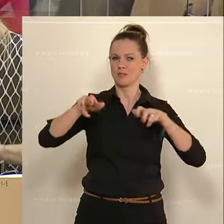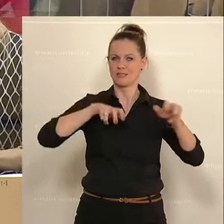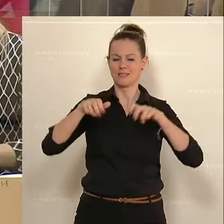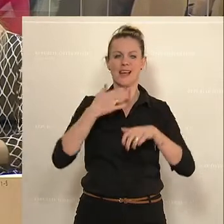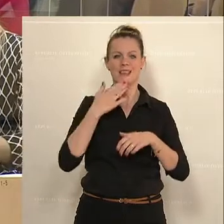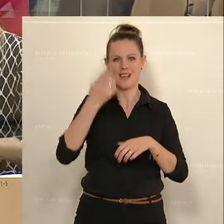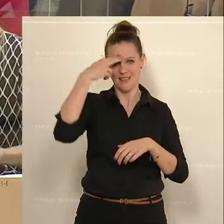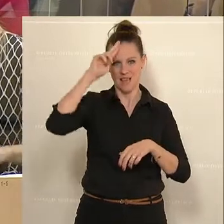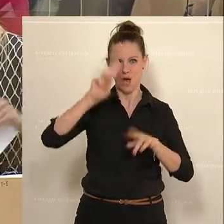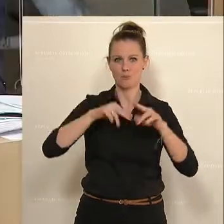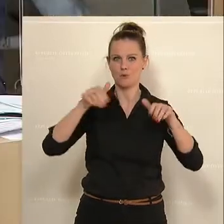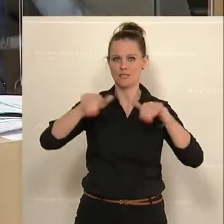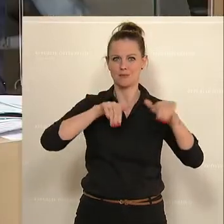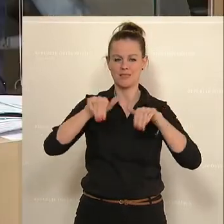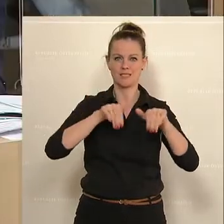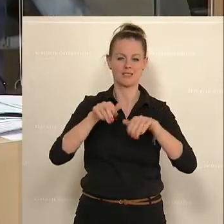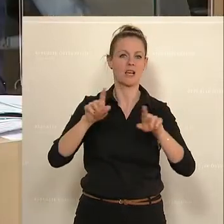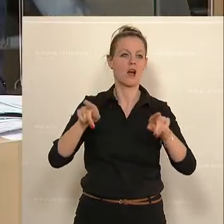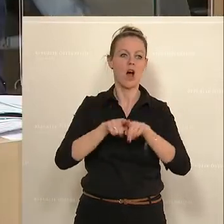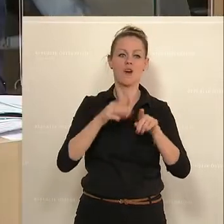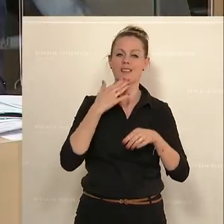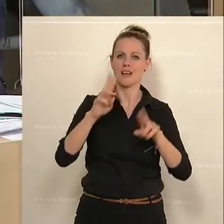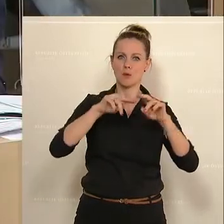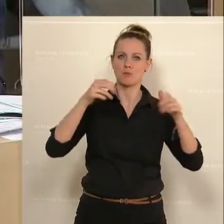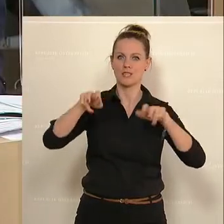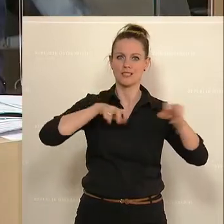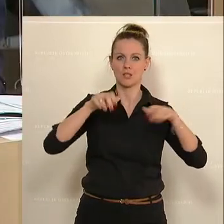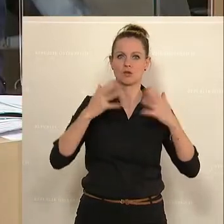Bundesminister, danke der gesamten Bundesregierung für diesen Einsatz.